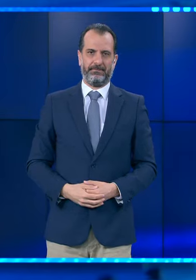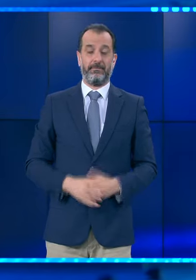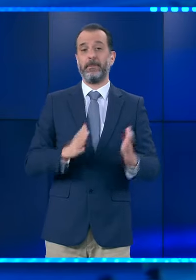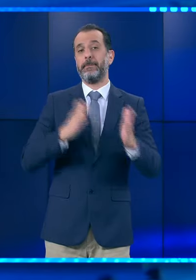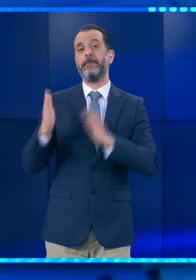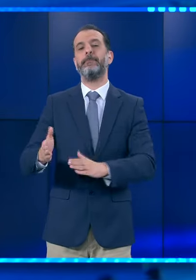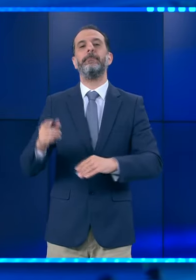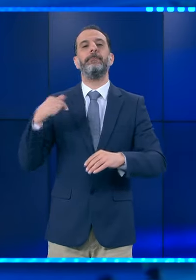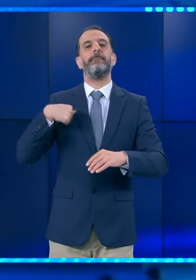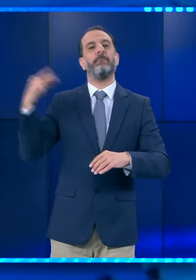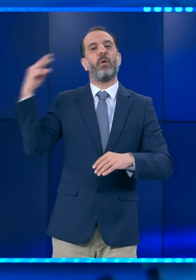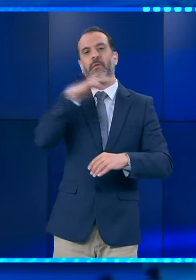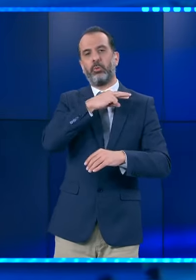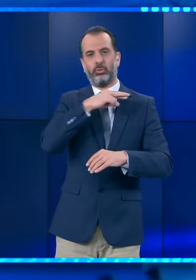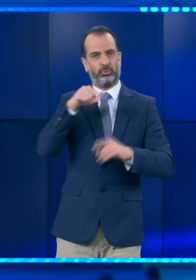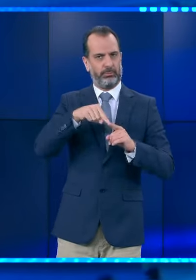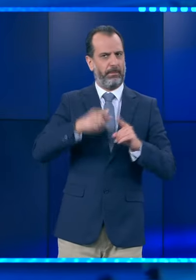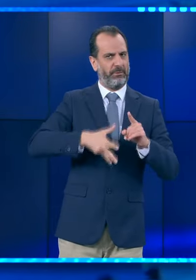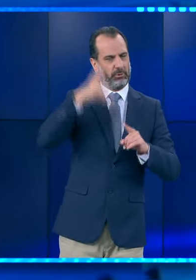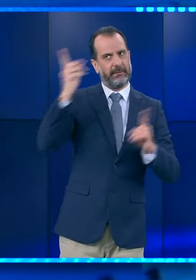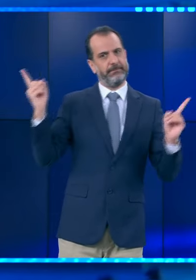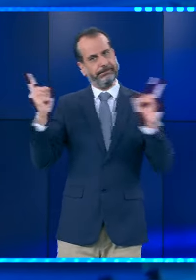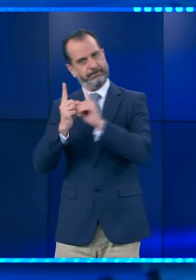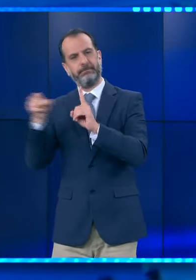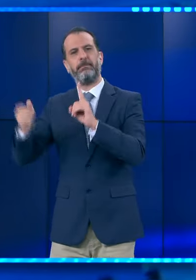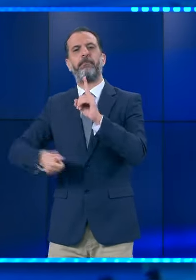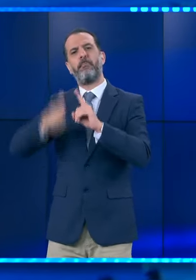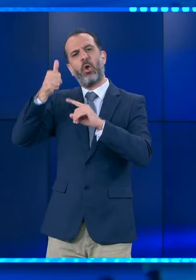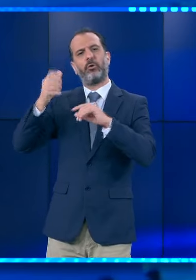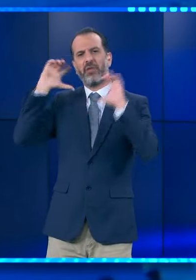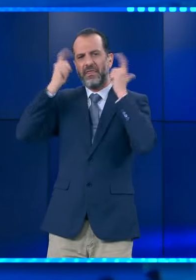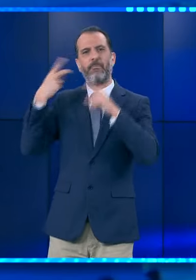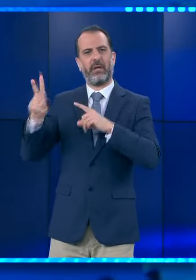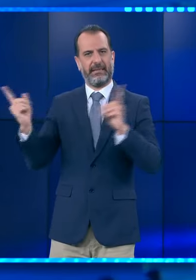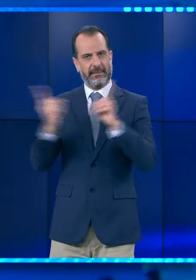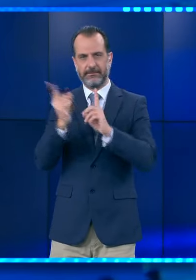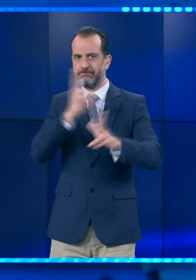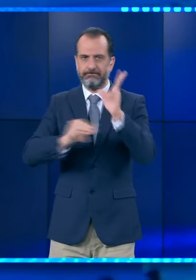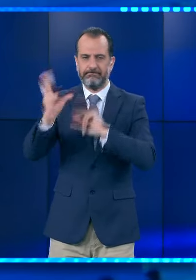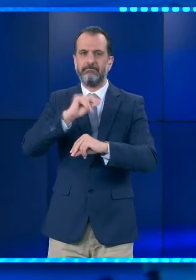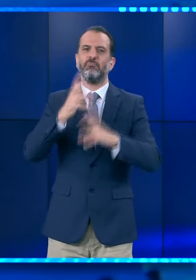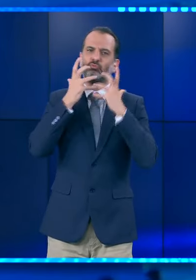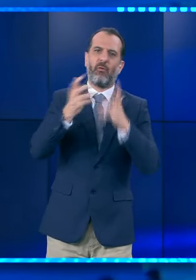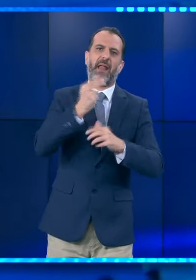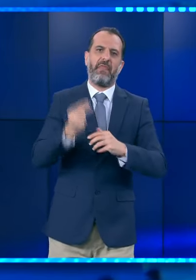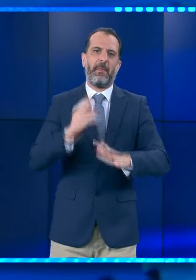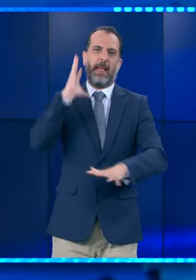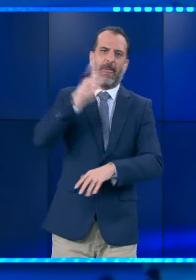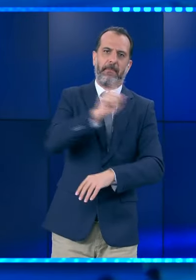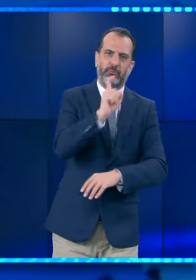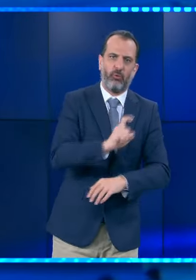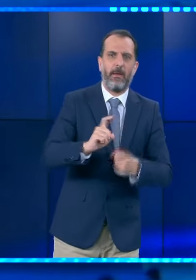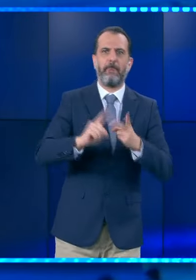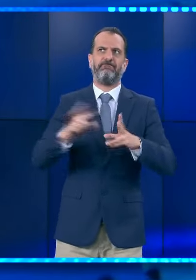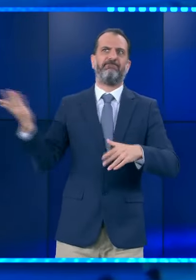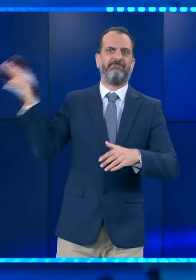Τα θέματα της καθημερινότητας, κυρίως αυτό της ακρίβειας, βρέθηκαν στο επίκεντρο της συνάντησης που είχε το πρωί ο Πρωθυπουργός με την Πρόεδρο της Δημοκρατίας. Διότι